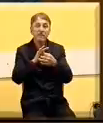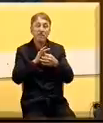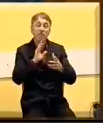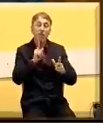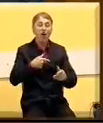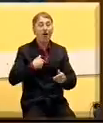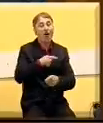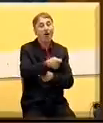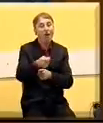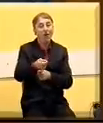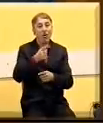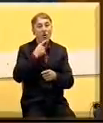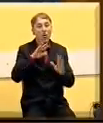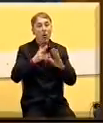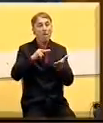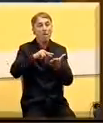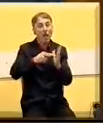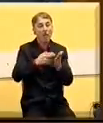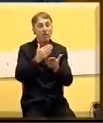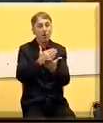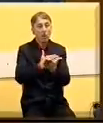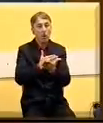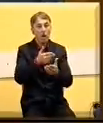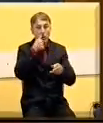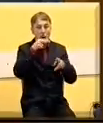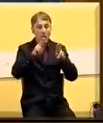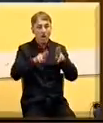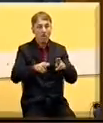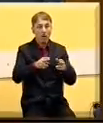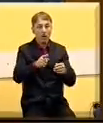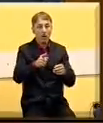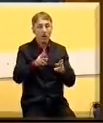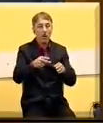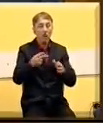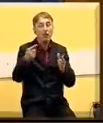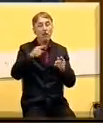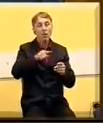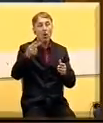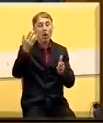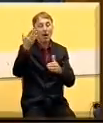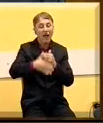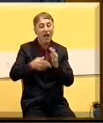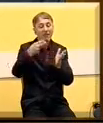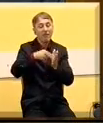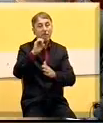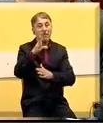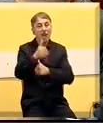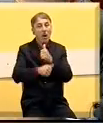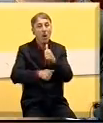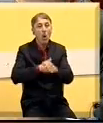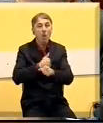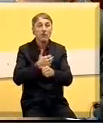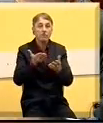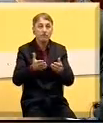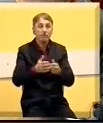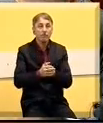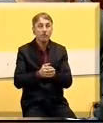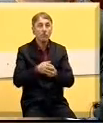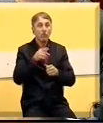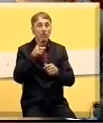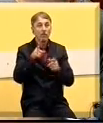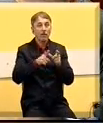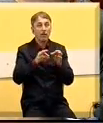obaveze koje smo po svom planovima i programima imali do kraja 2015. godine u potpunosti saniramo. 16